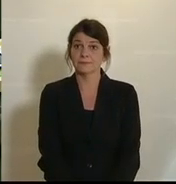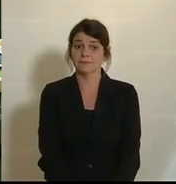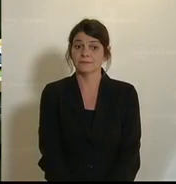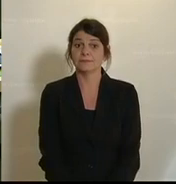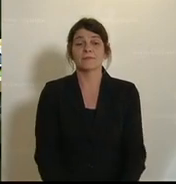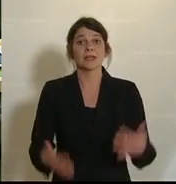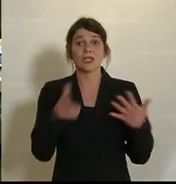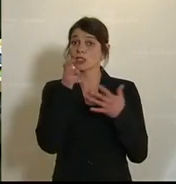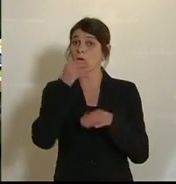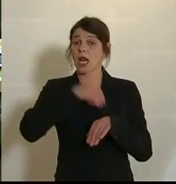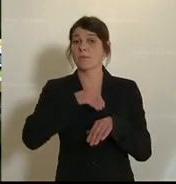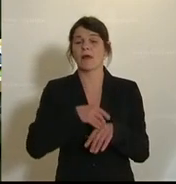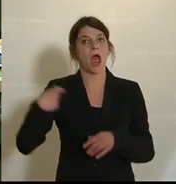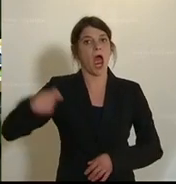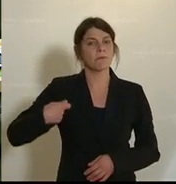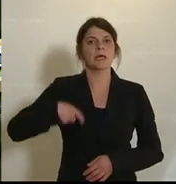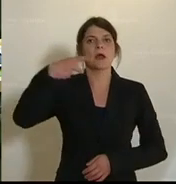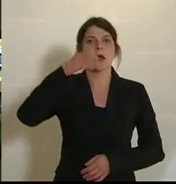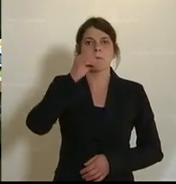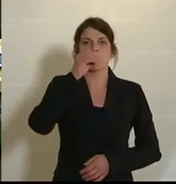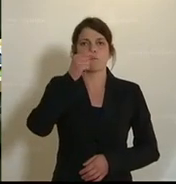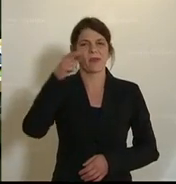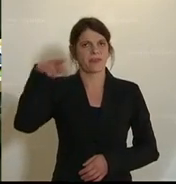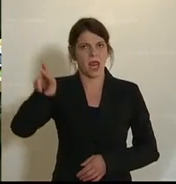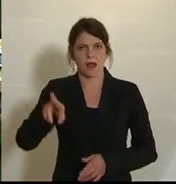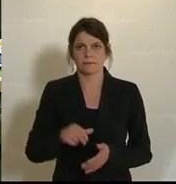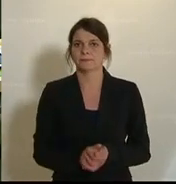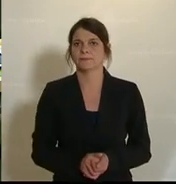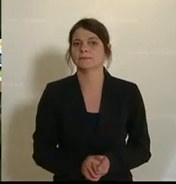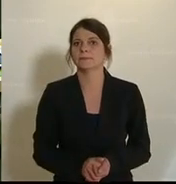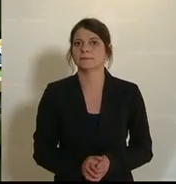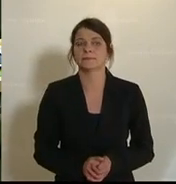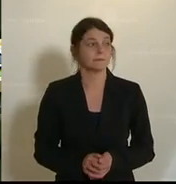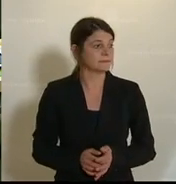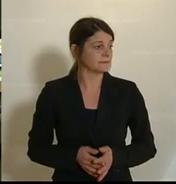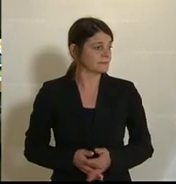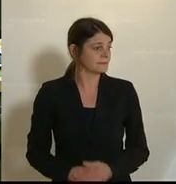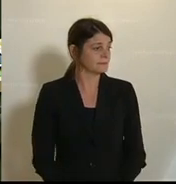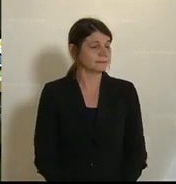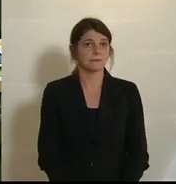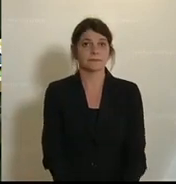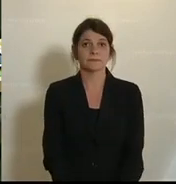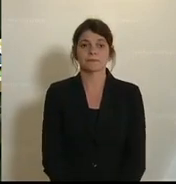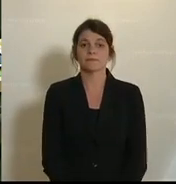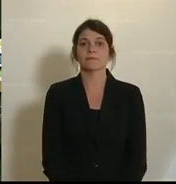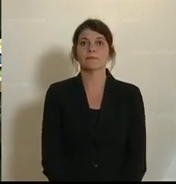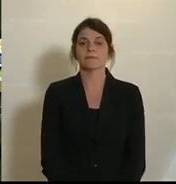Enrique Brandstörter von den NEOS schlägt eine Freeze-Lösung für die Event- und Veranstaltungstechnik vor.